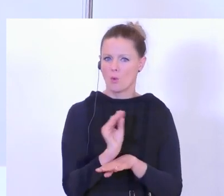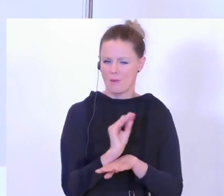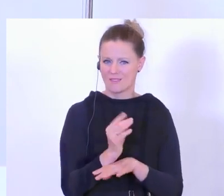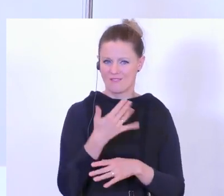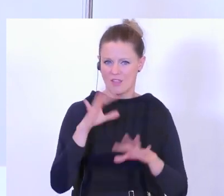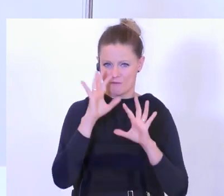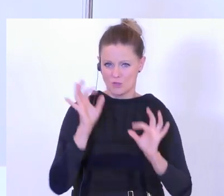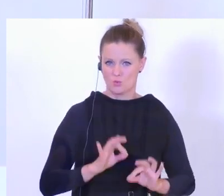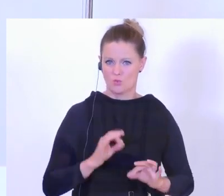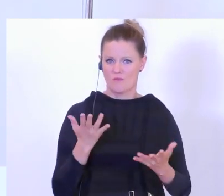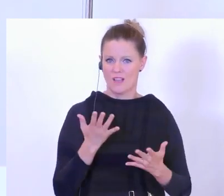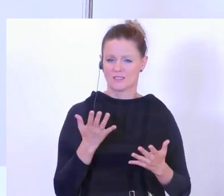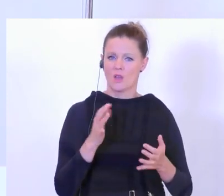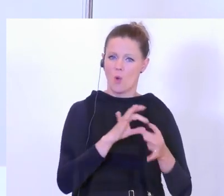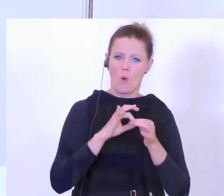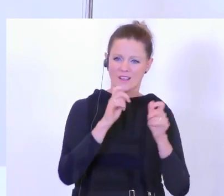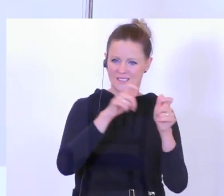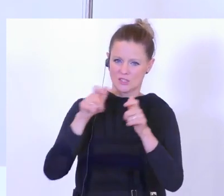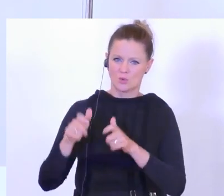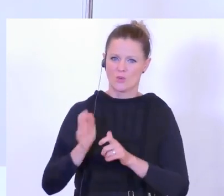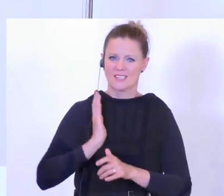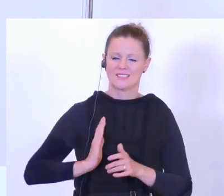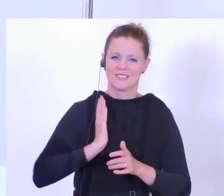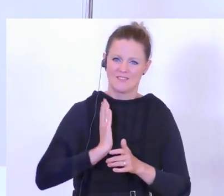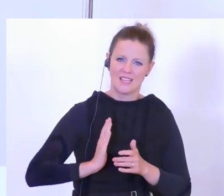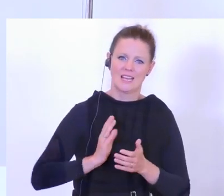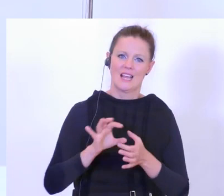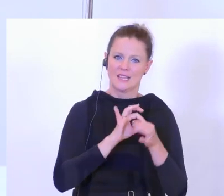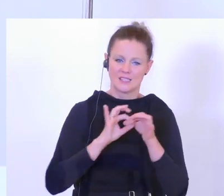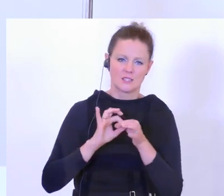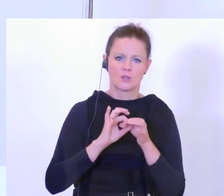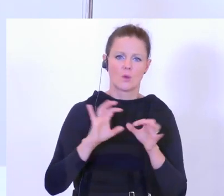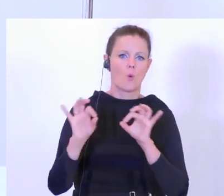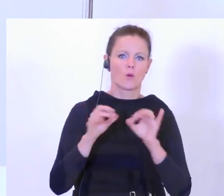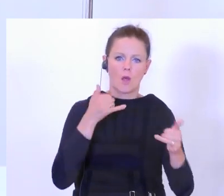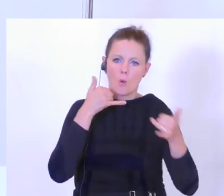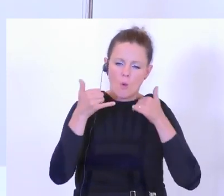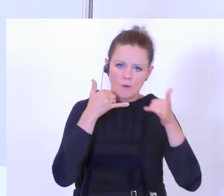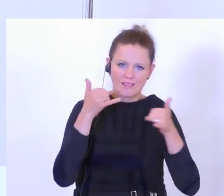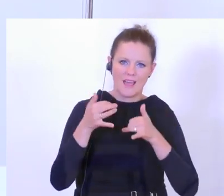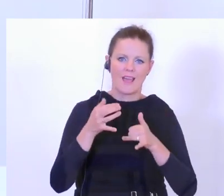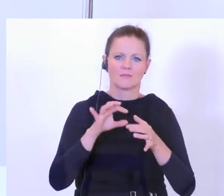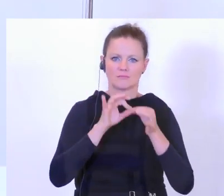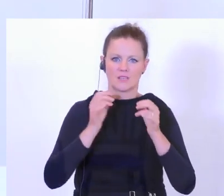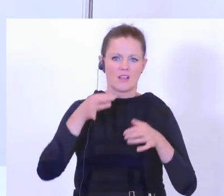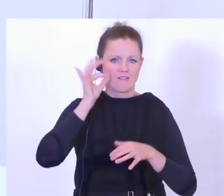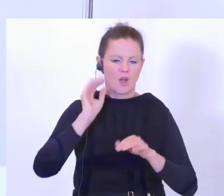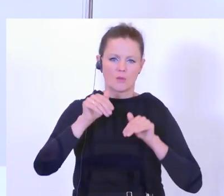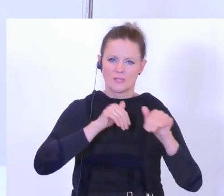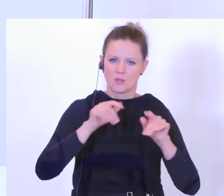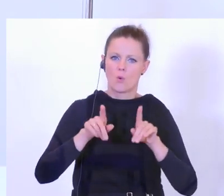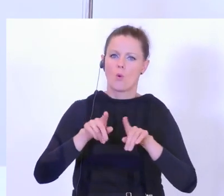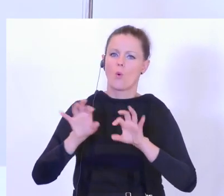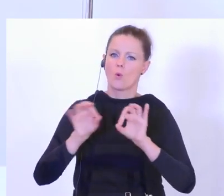versuchen mit den Organisationen der Zivilgesellschaft, mit den Hotlines, die auch im Frauenministerium bestehen und in den Ländern auch zur Verfügung stehen,